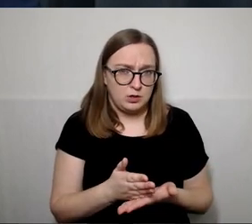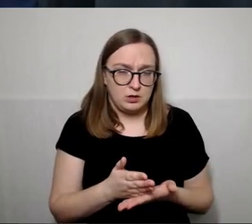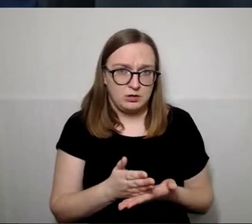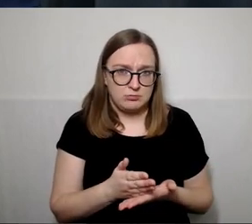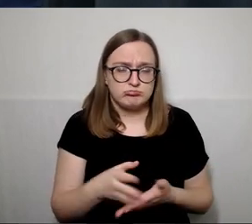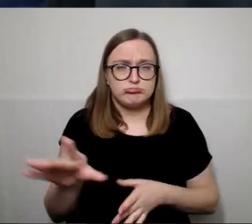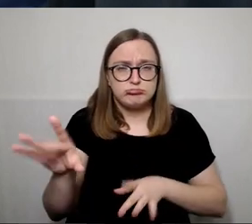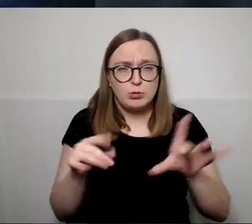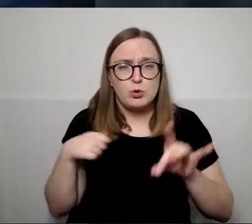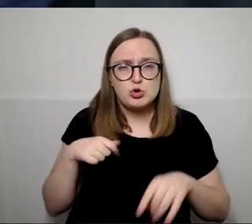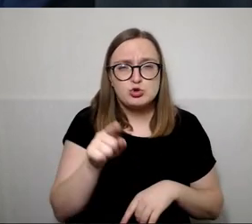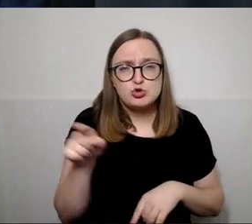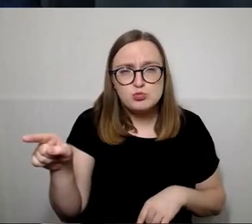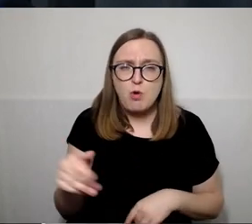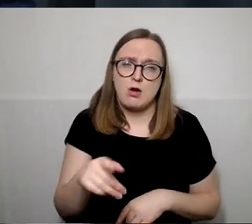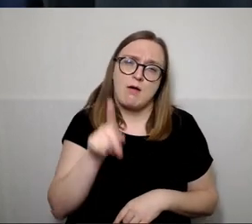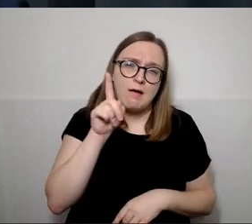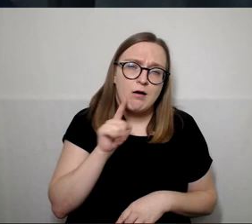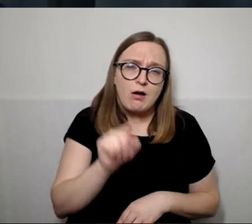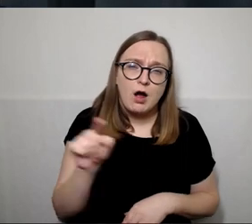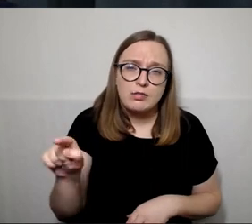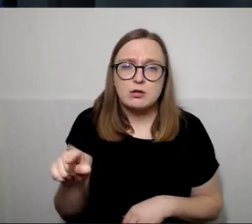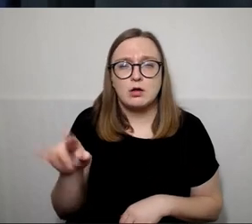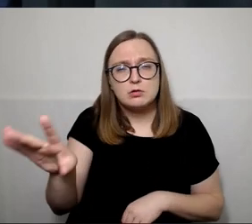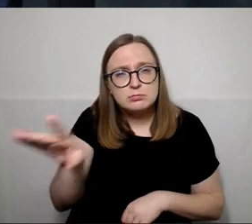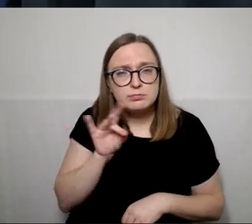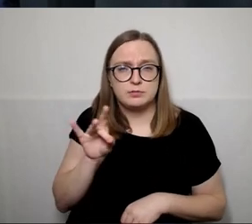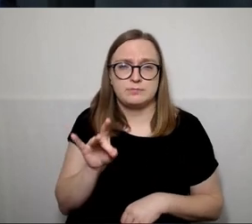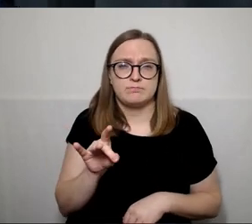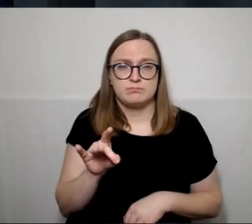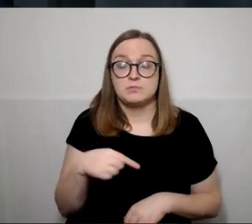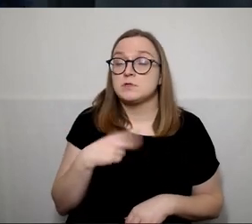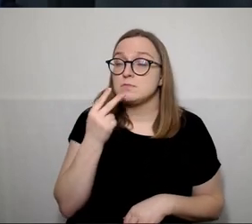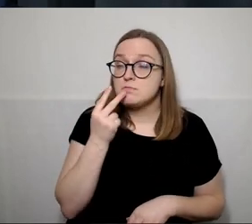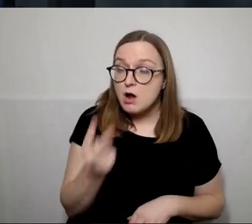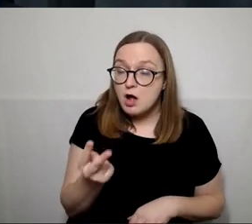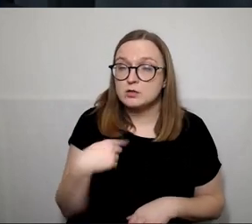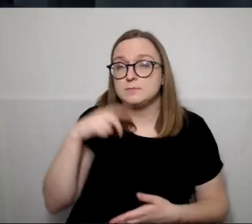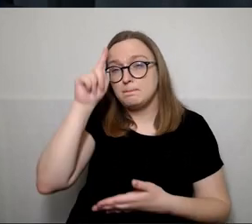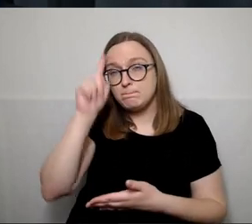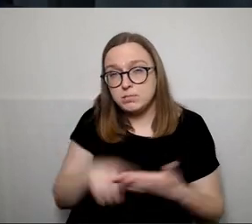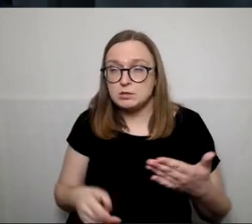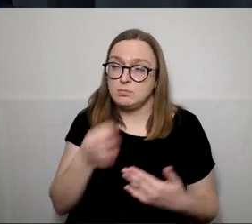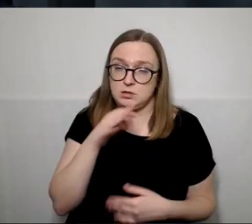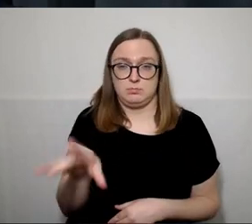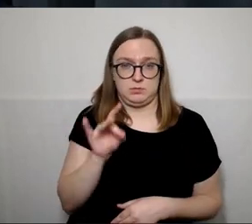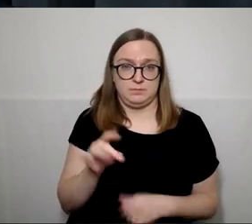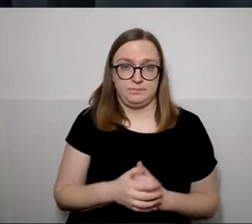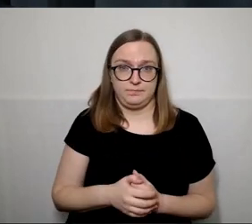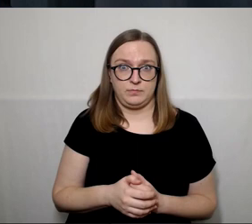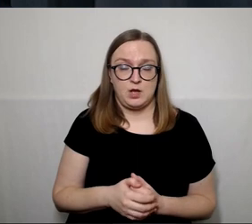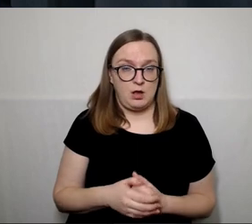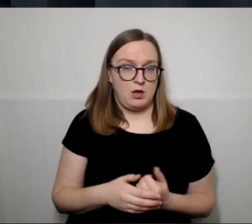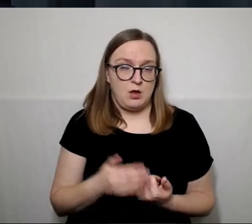žmonės, už tos kandidatus, kurios jie pasirenka iš ties, kad